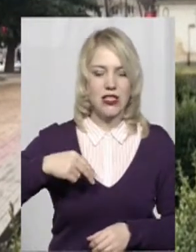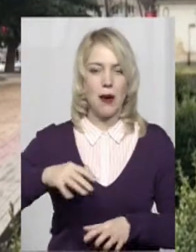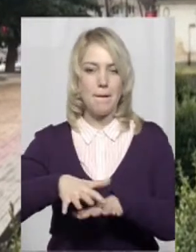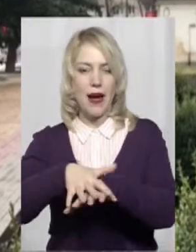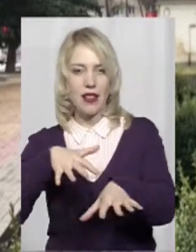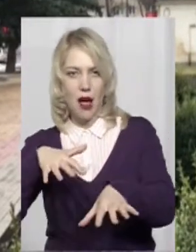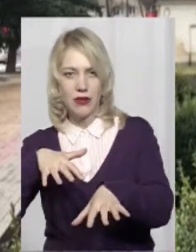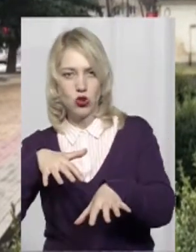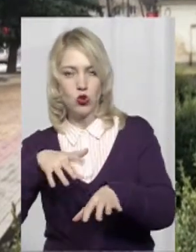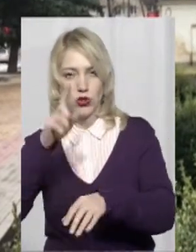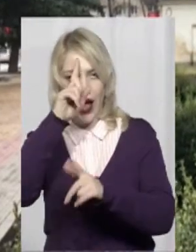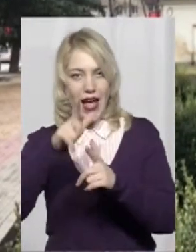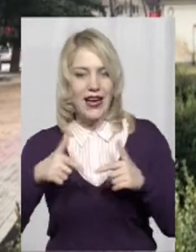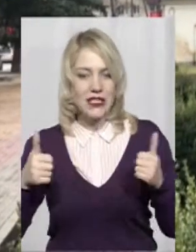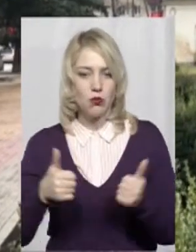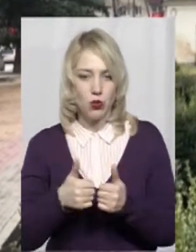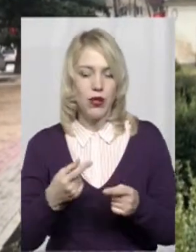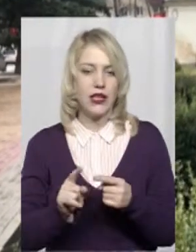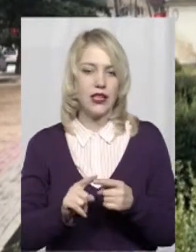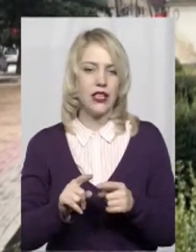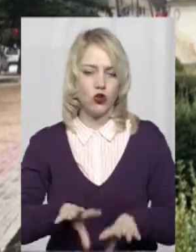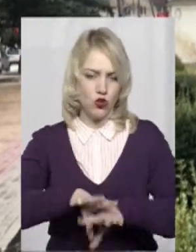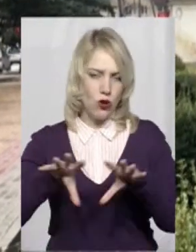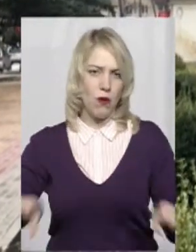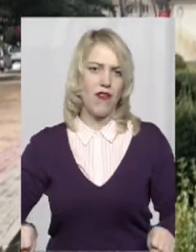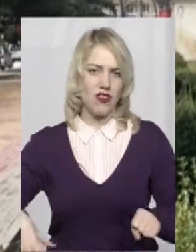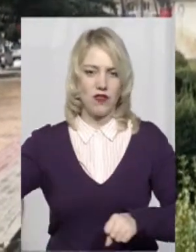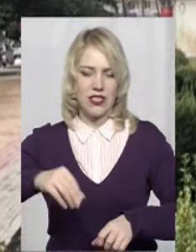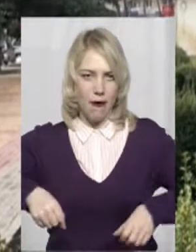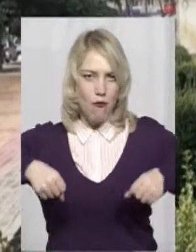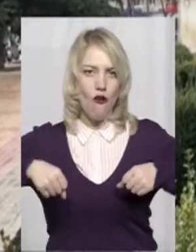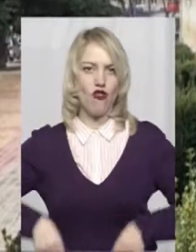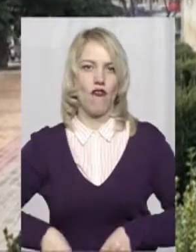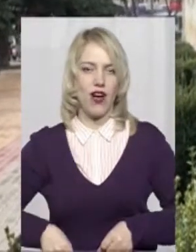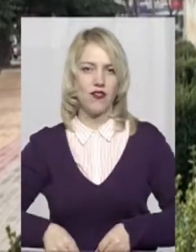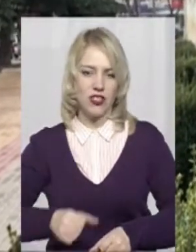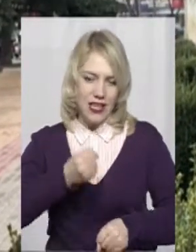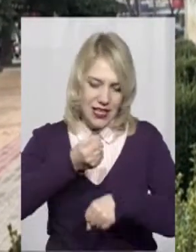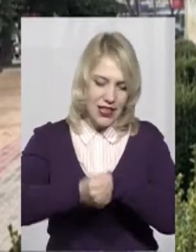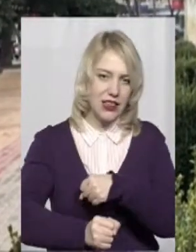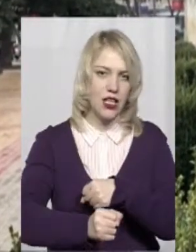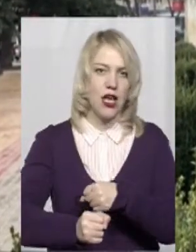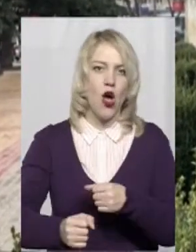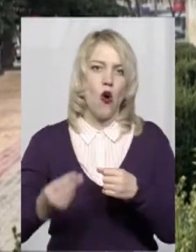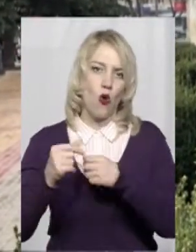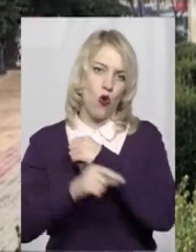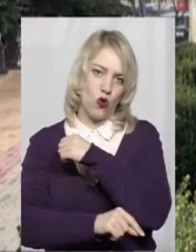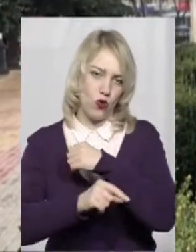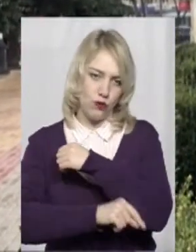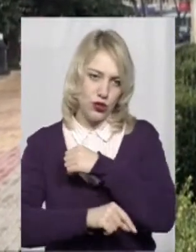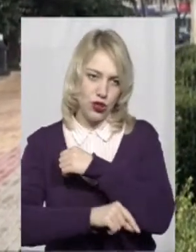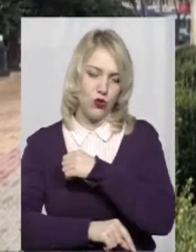озгурпувавши всі можливі повноваження і насадивши країні тотальну корупцію.